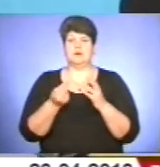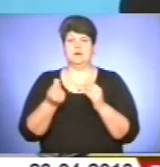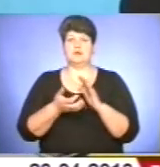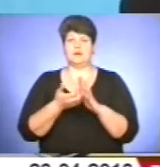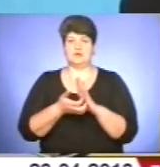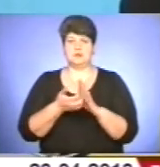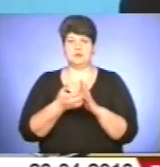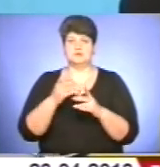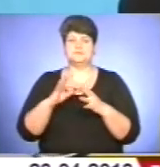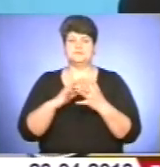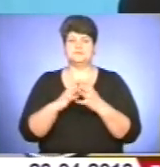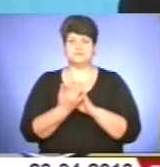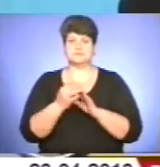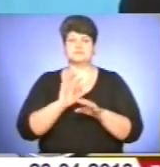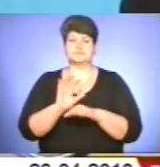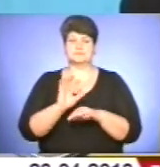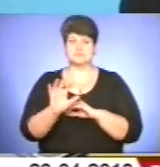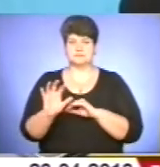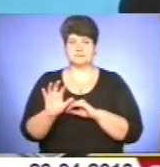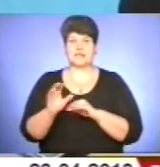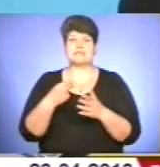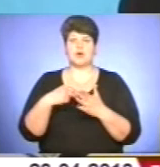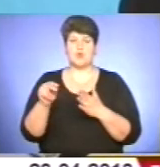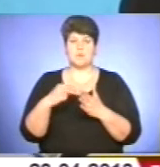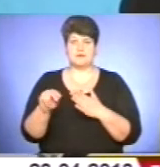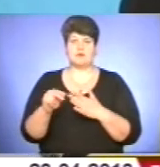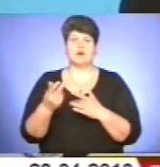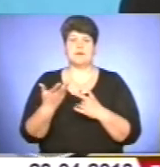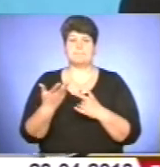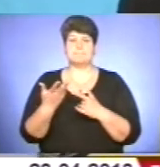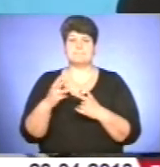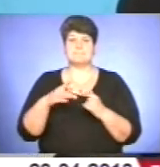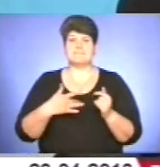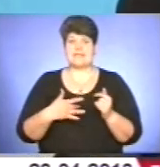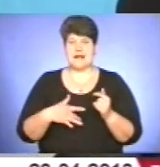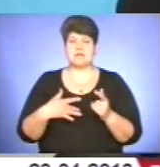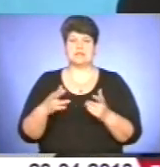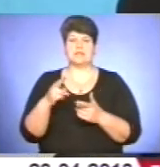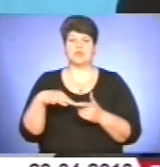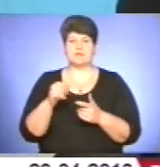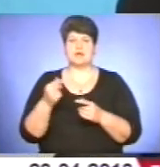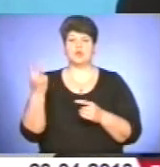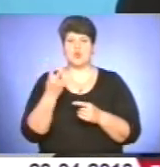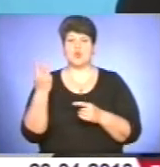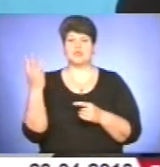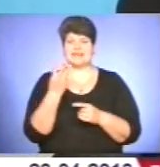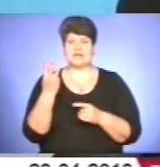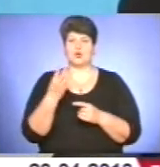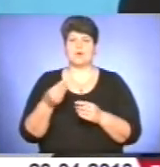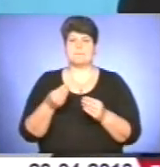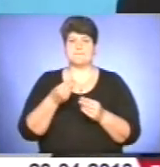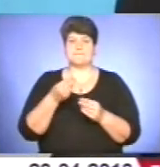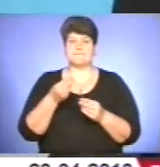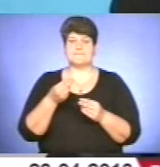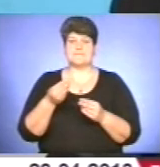сільгосперівникам на закупівлю минеральних добрив для другого підживлення, для третього підживлення, не вистачає для